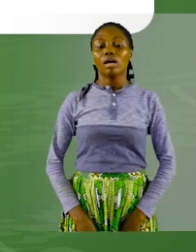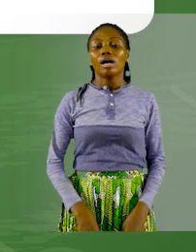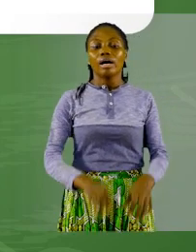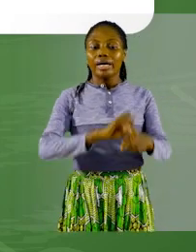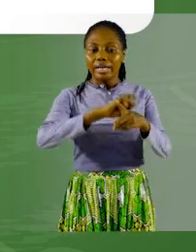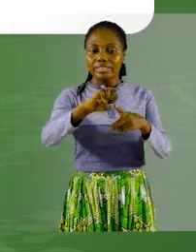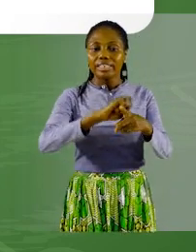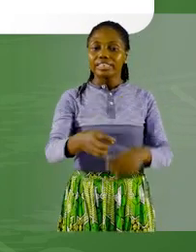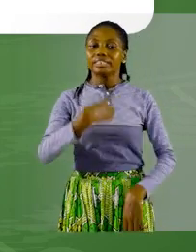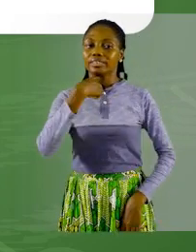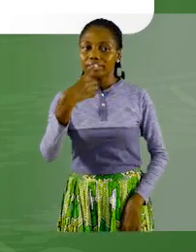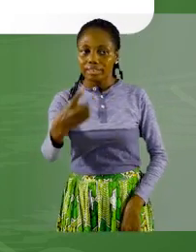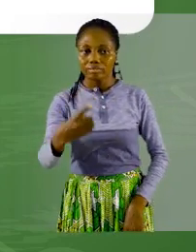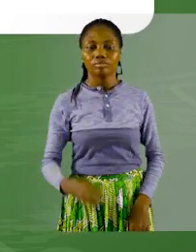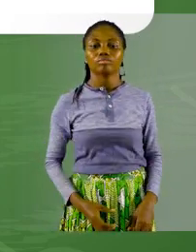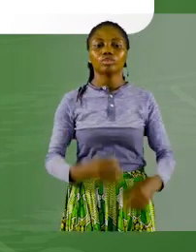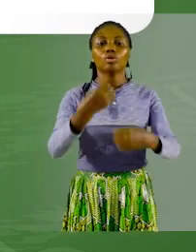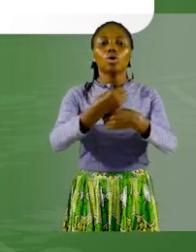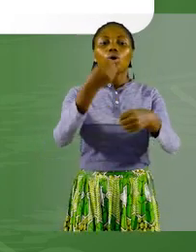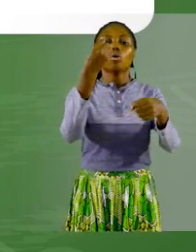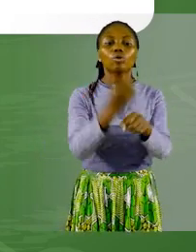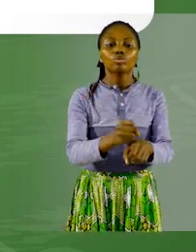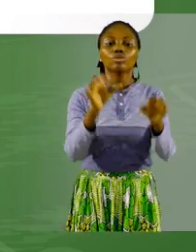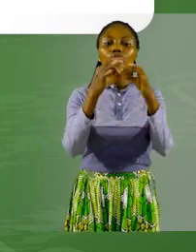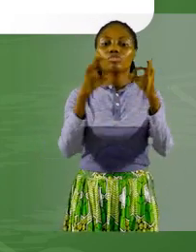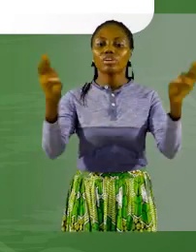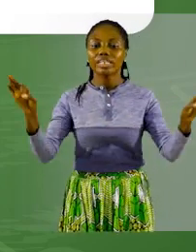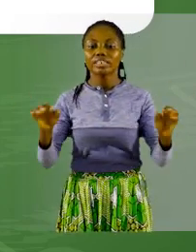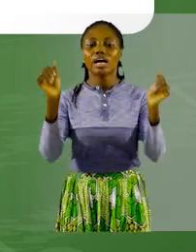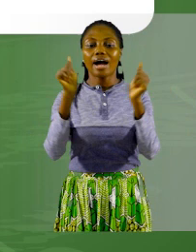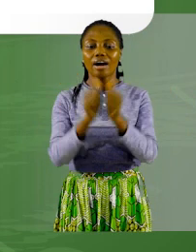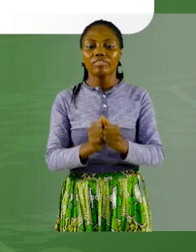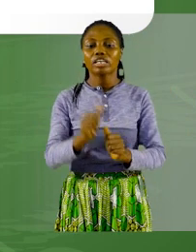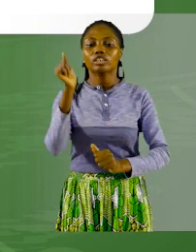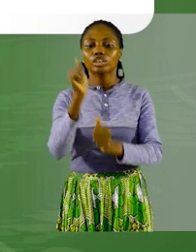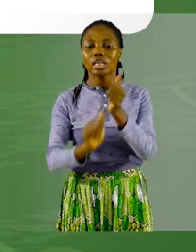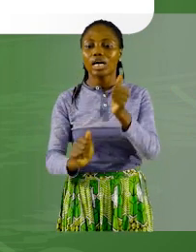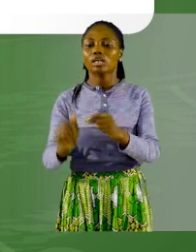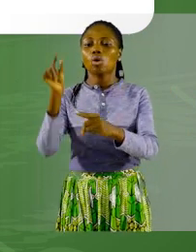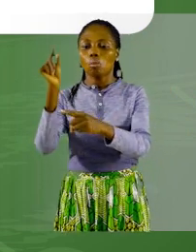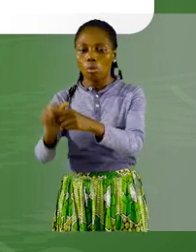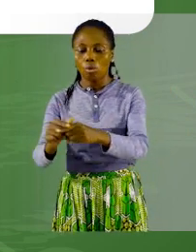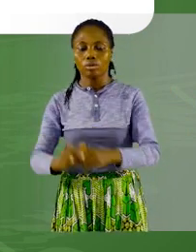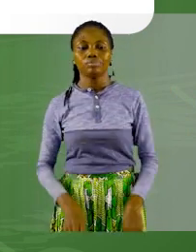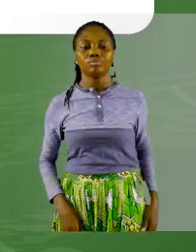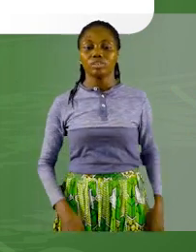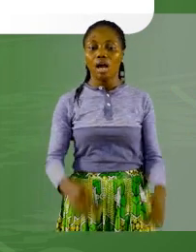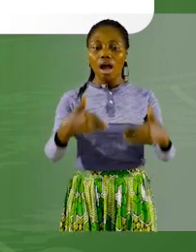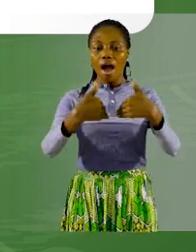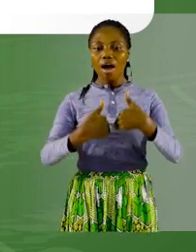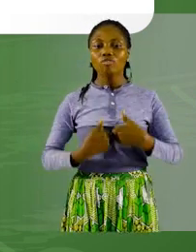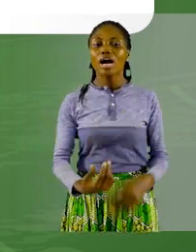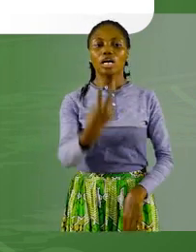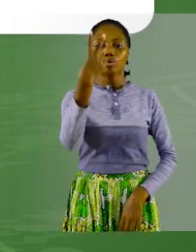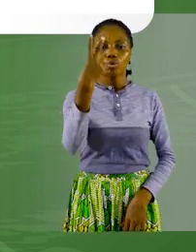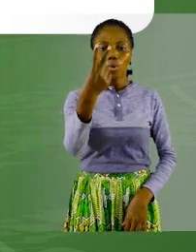Un droit. Dans l'exercice, a dit construire une phrase avec chacun des mots suivants. Un